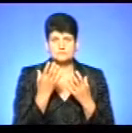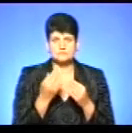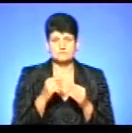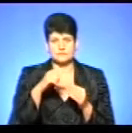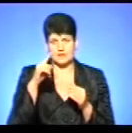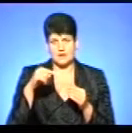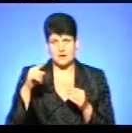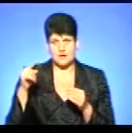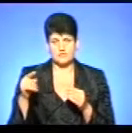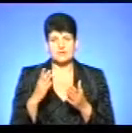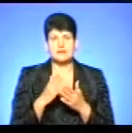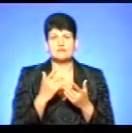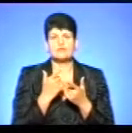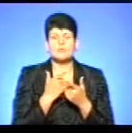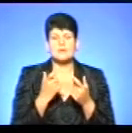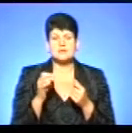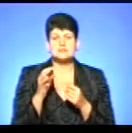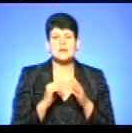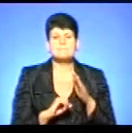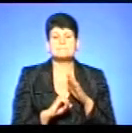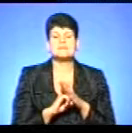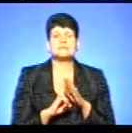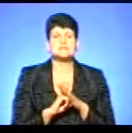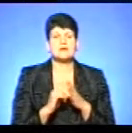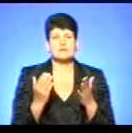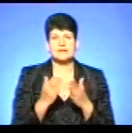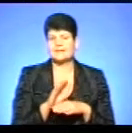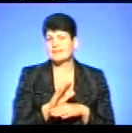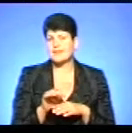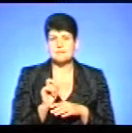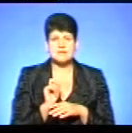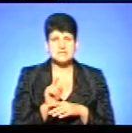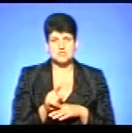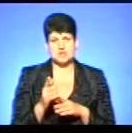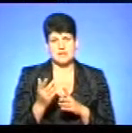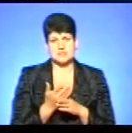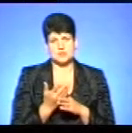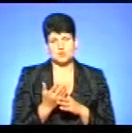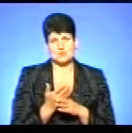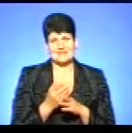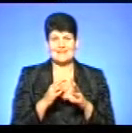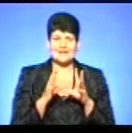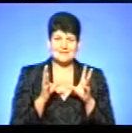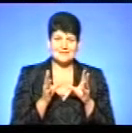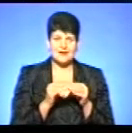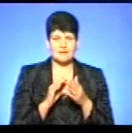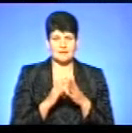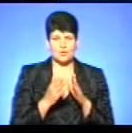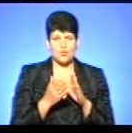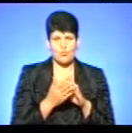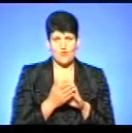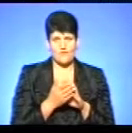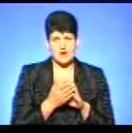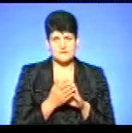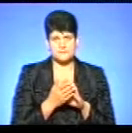інформація про те на підставах, в яких не призначається субсидія, саме на загальних умовах. І